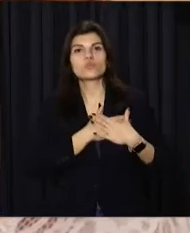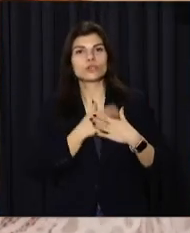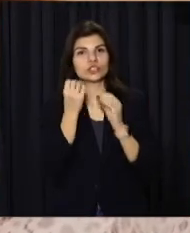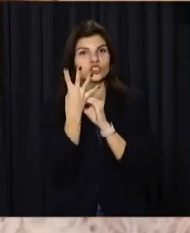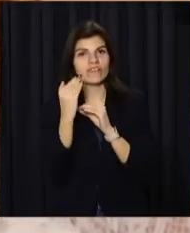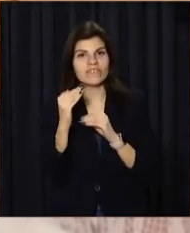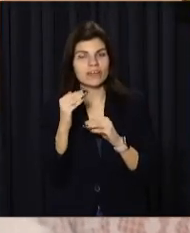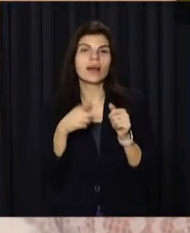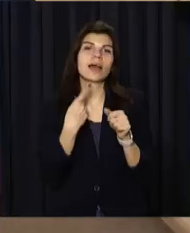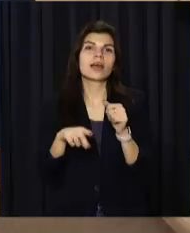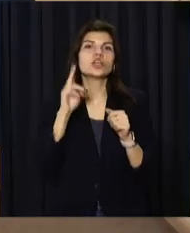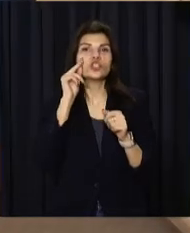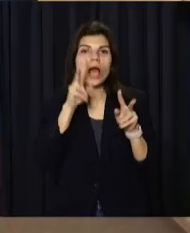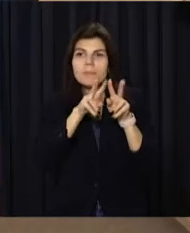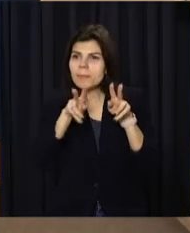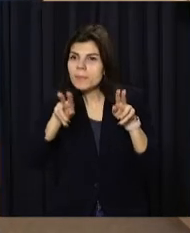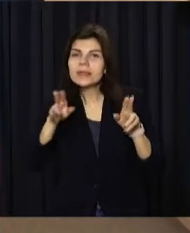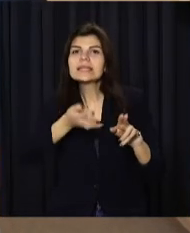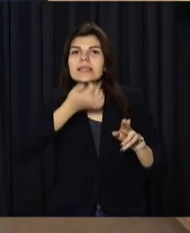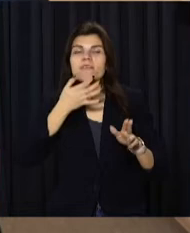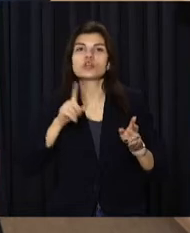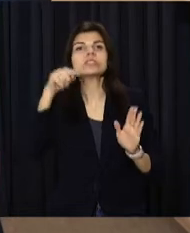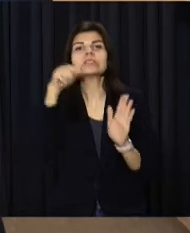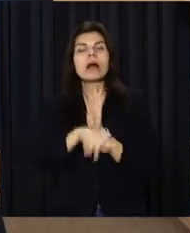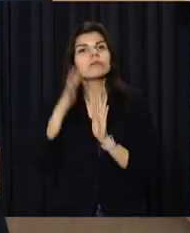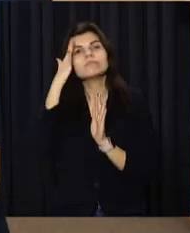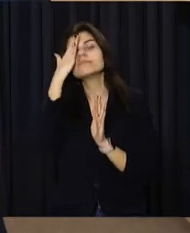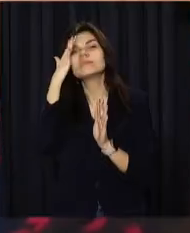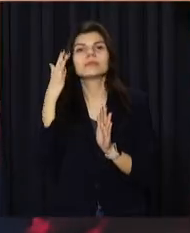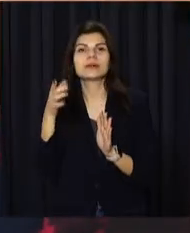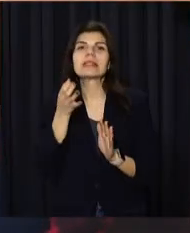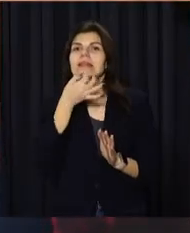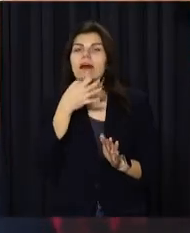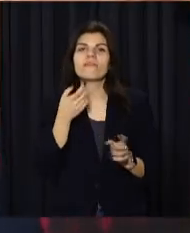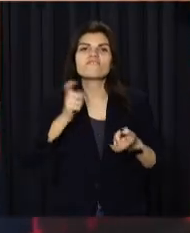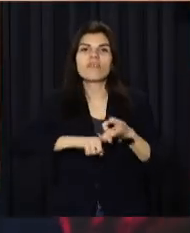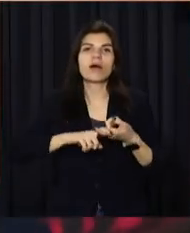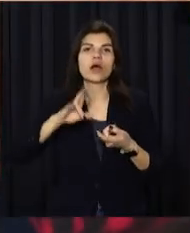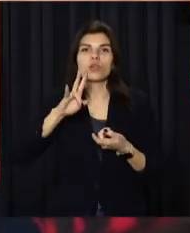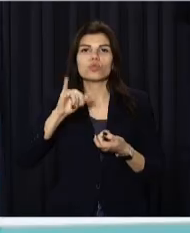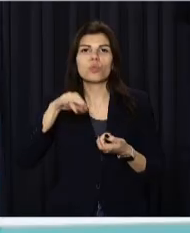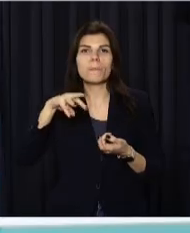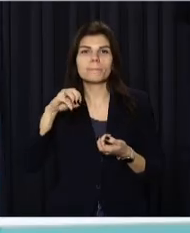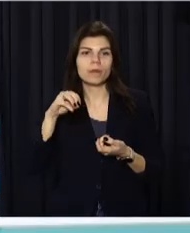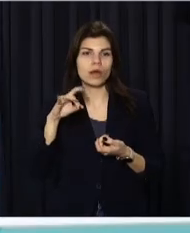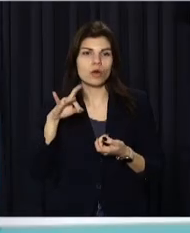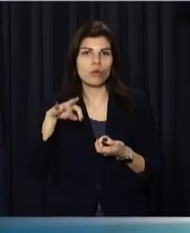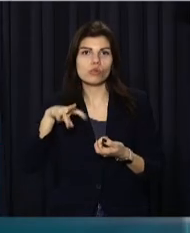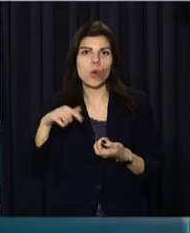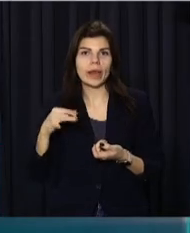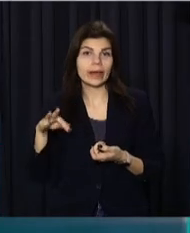або ж поєднання однакових цифр, що має певне значення з точки зору номерології. На державну